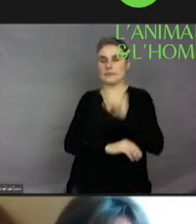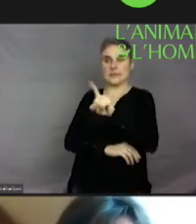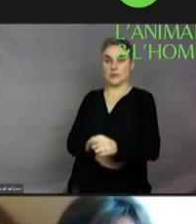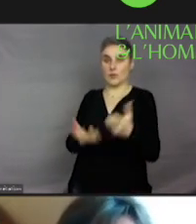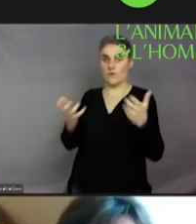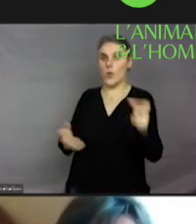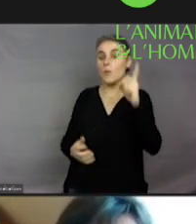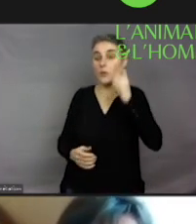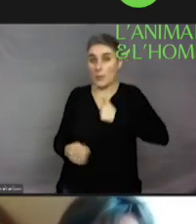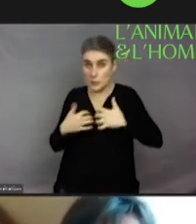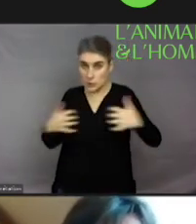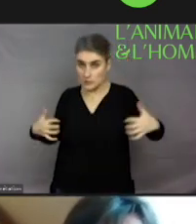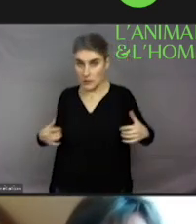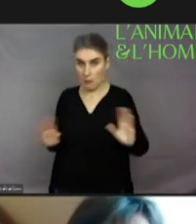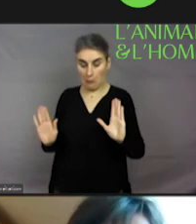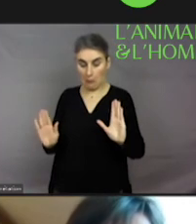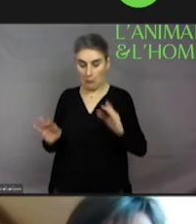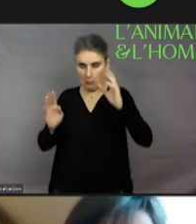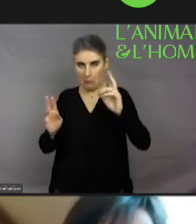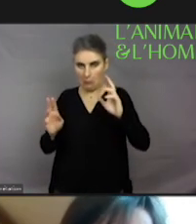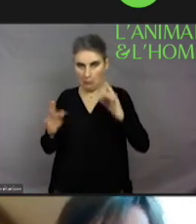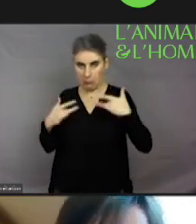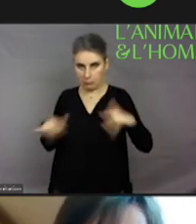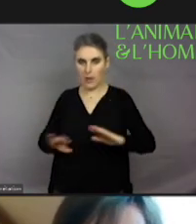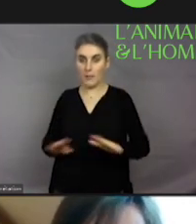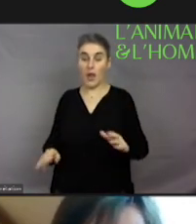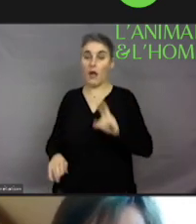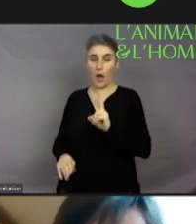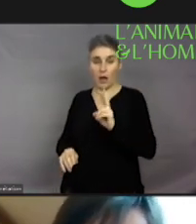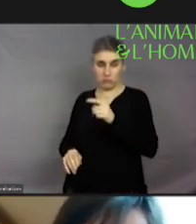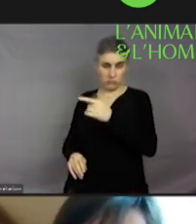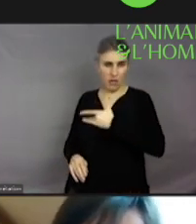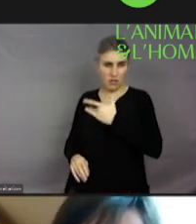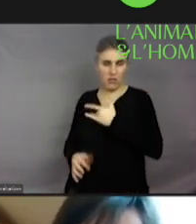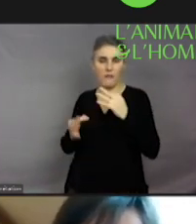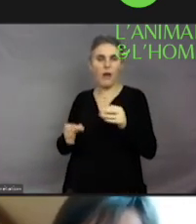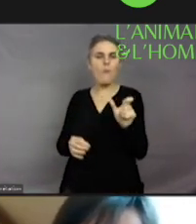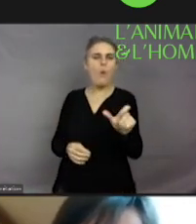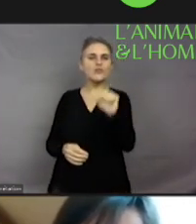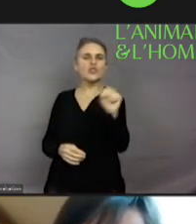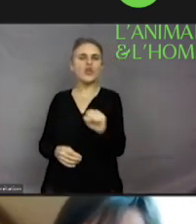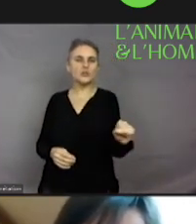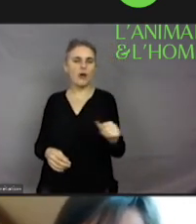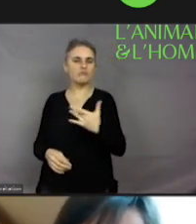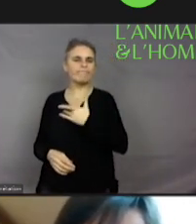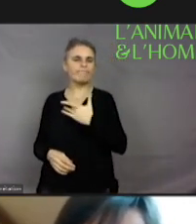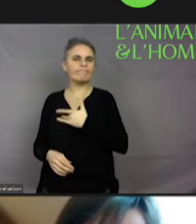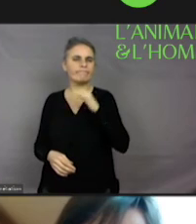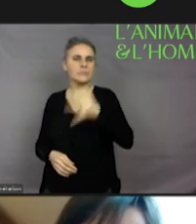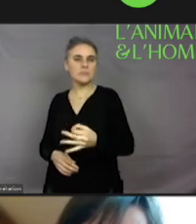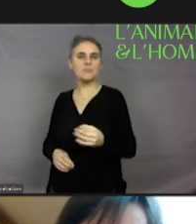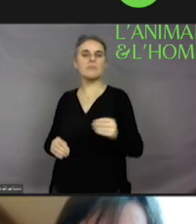scientifique, mais c'est super intéressant, la notion de sentience. Mais par contre, qu'est-ce qui est prévu pour que le